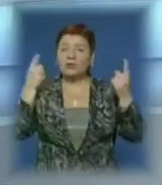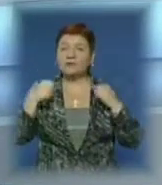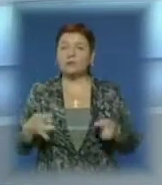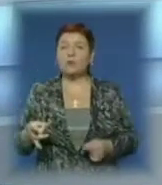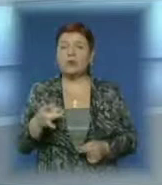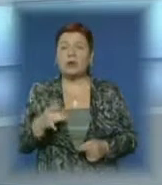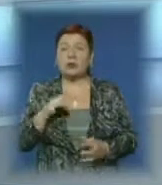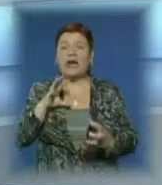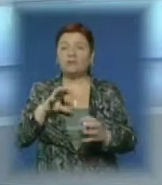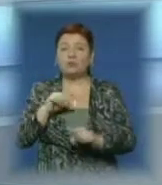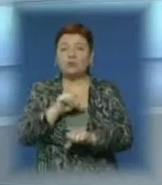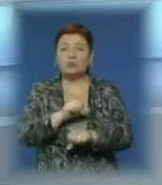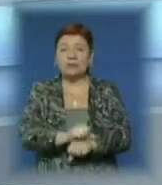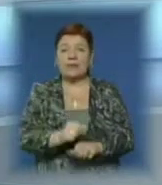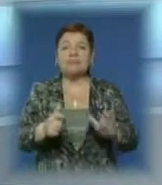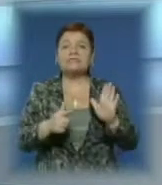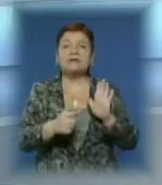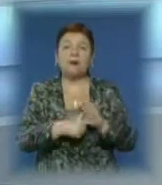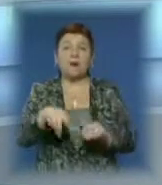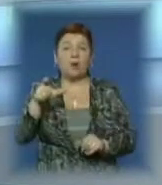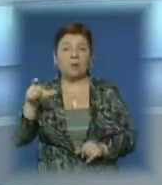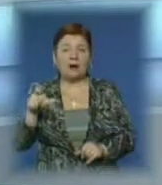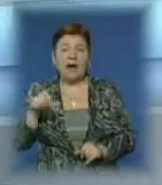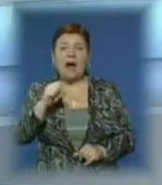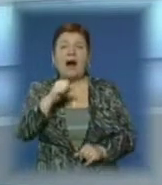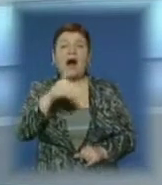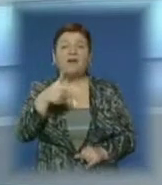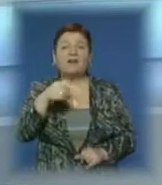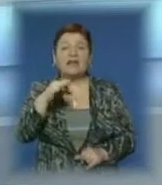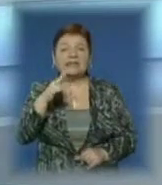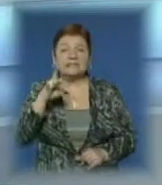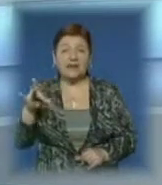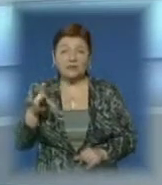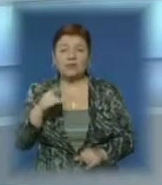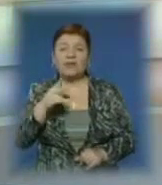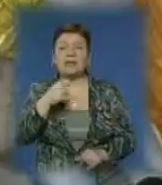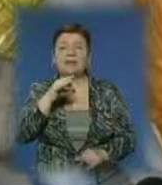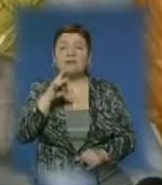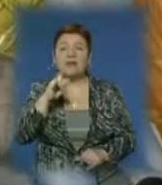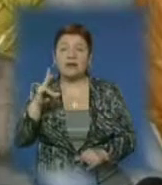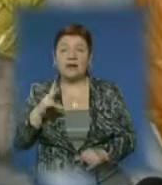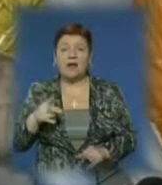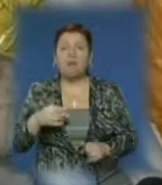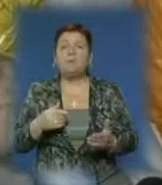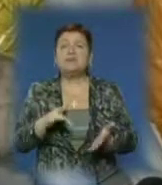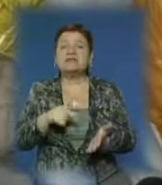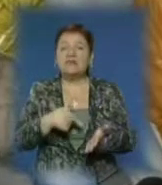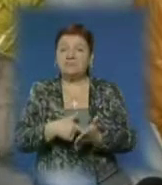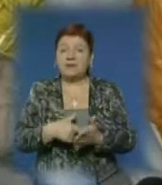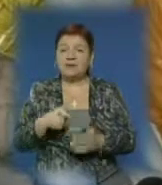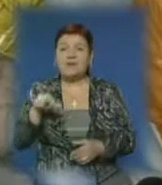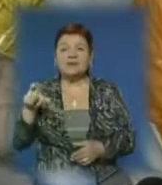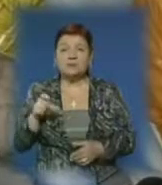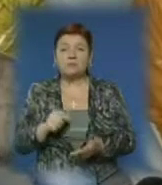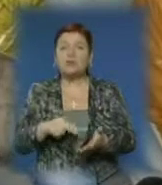зупинили мікроавтобус із сімома громадянами Афганістану, Іраку та Еритреї. Кримував транспортний засіб місцевий мешканець, котрий